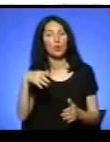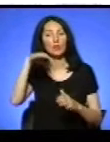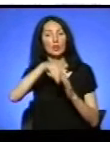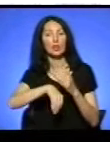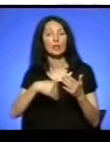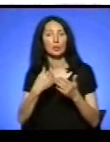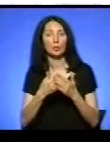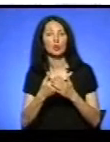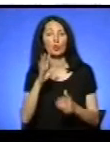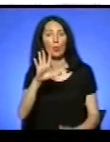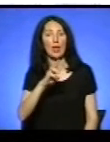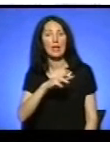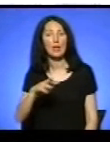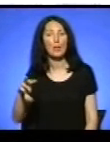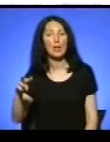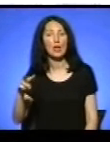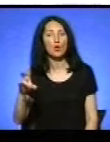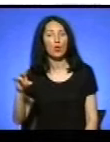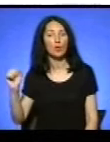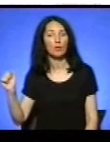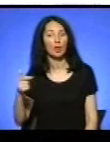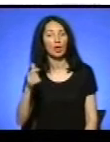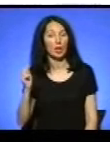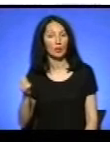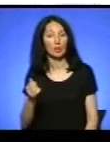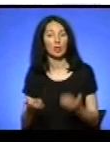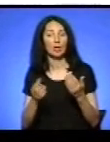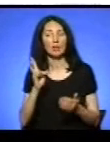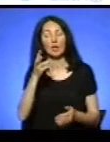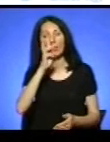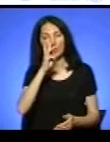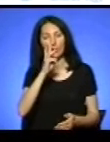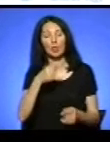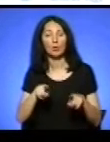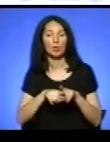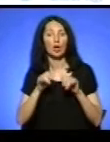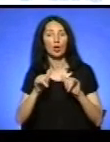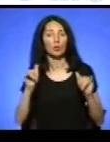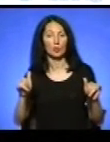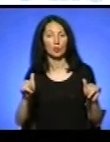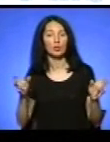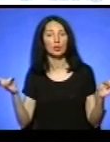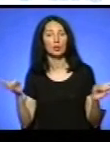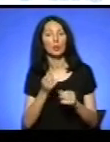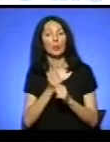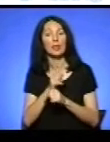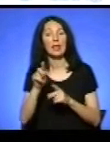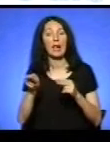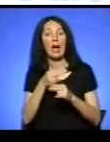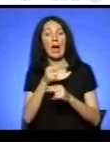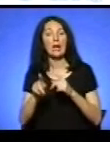мільйонів гривень, якщо не більше, і на заробітну, і на розвиток. Мала б робитися реконструкція